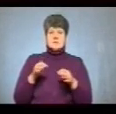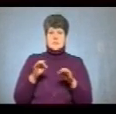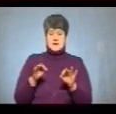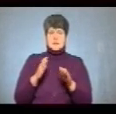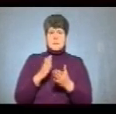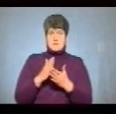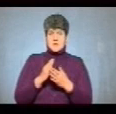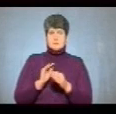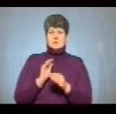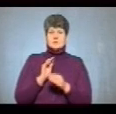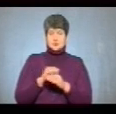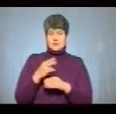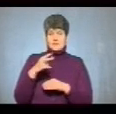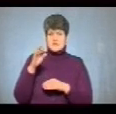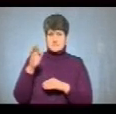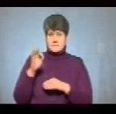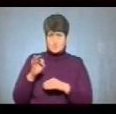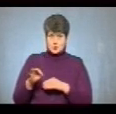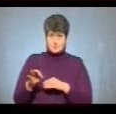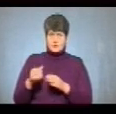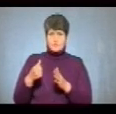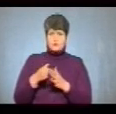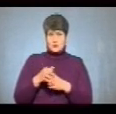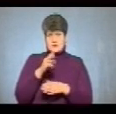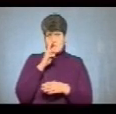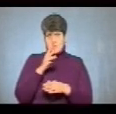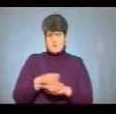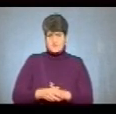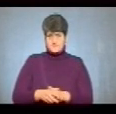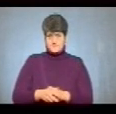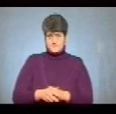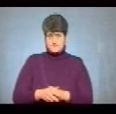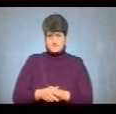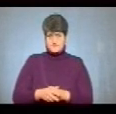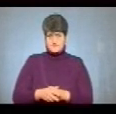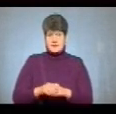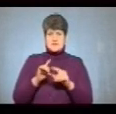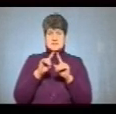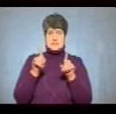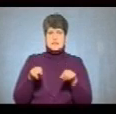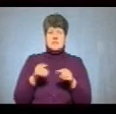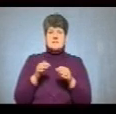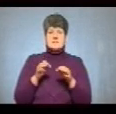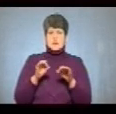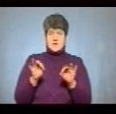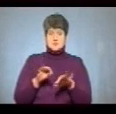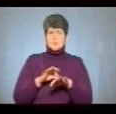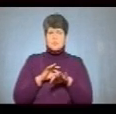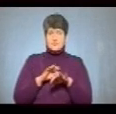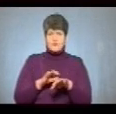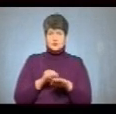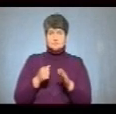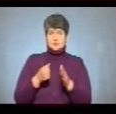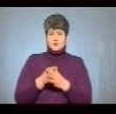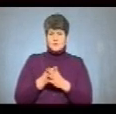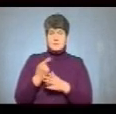матиме додатково 20% до заробітної плати. Сертифікацію педагогічні працівники проходитимуть до